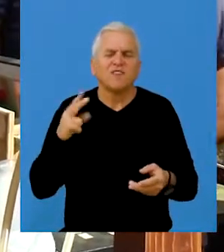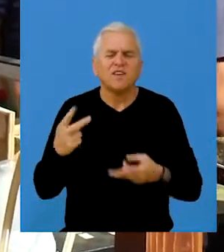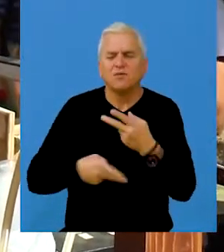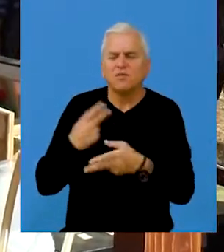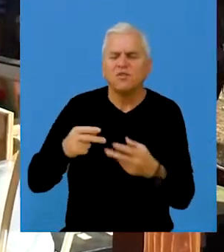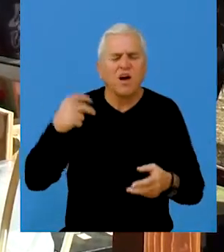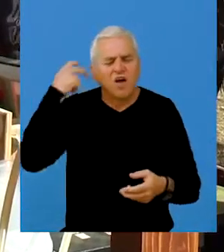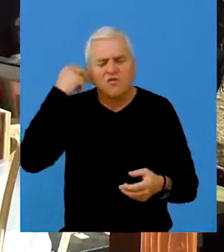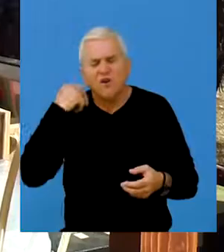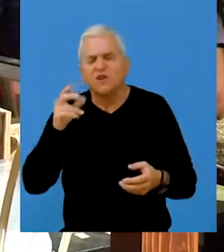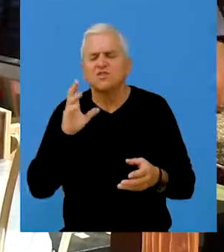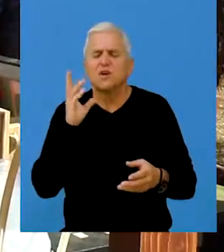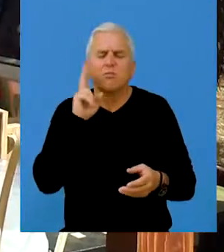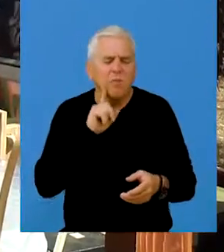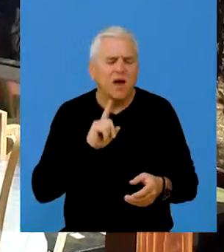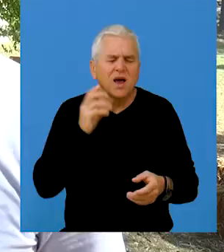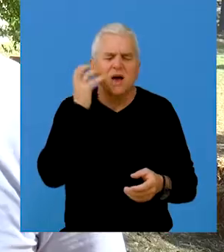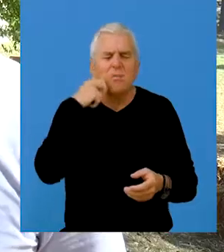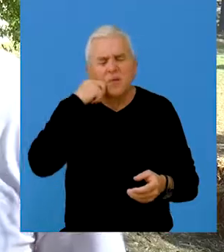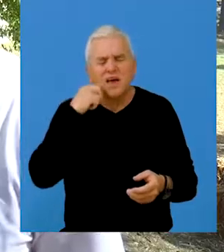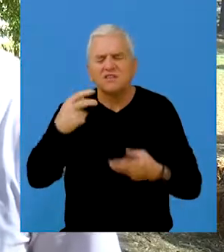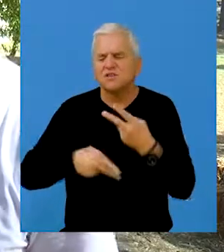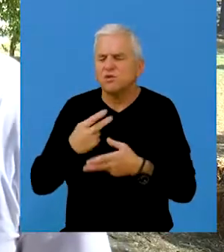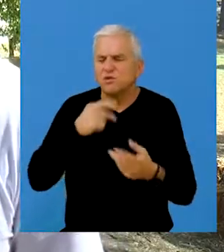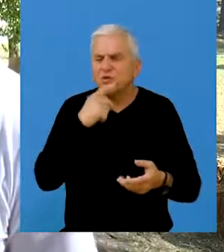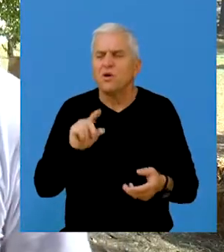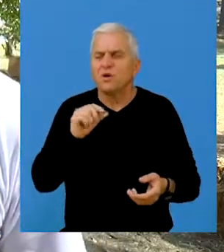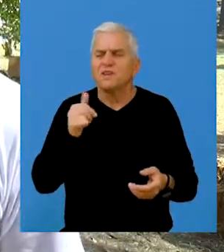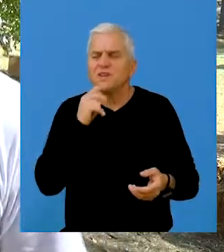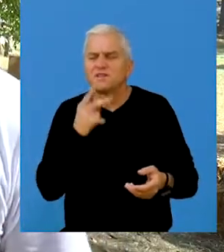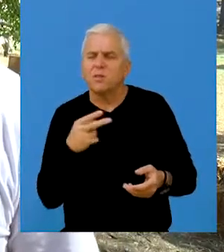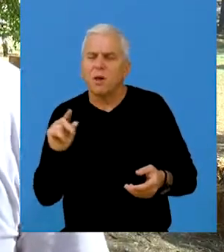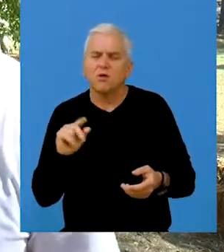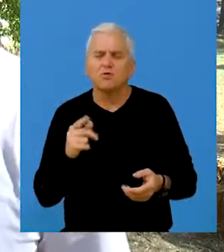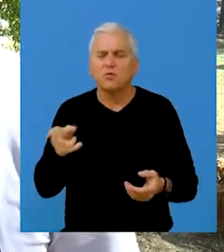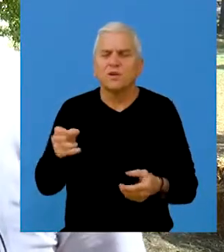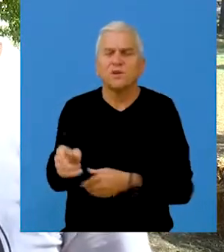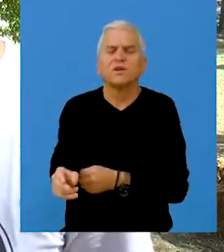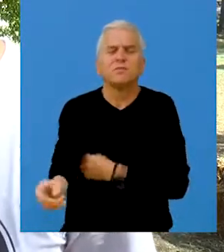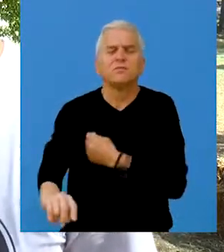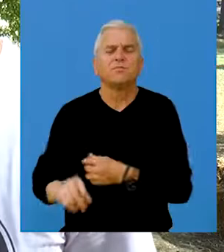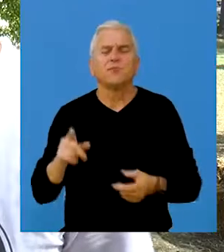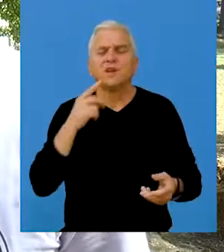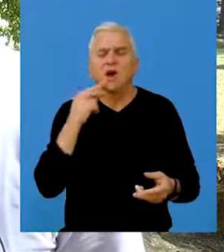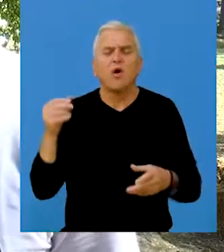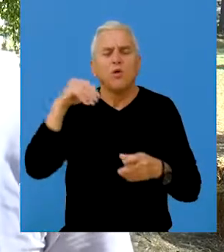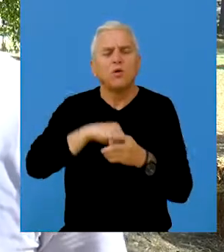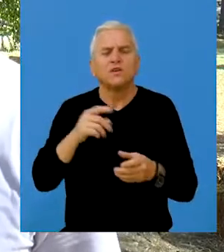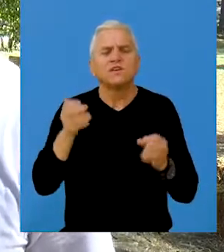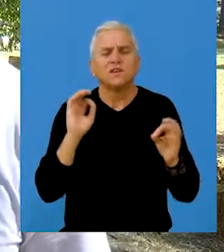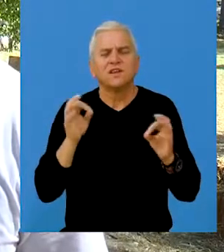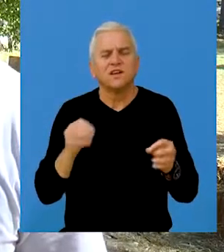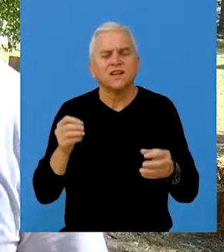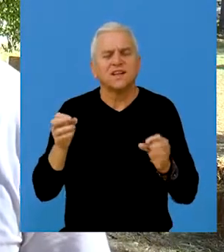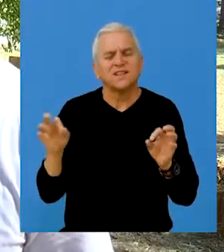različitim proizvodima od voća, povrća i mesa. Krav priva su malo skuplje od industrijskih priva, ulože se